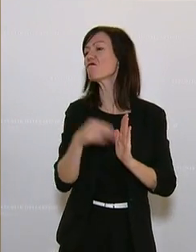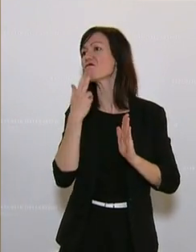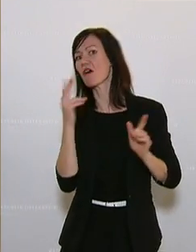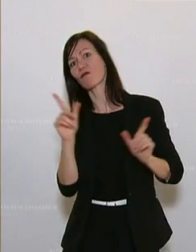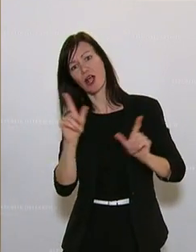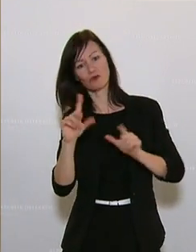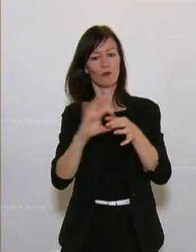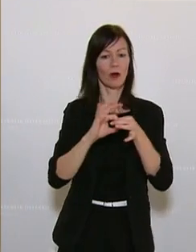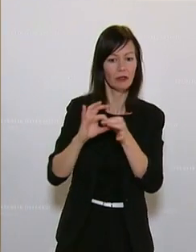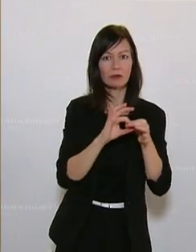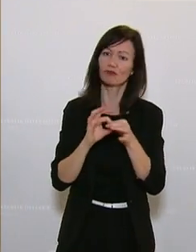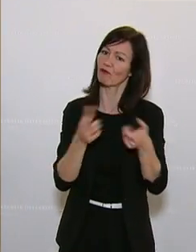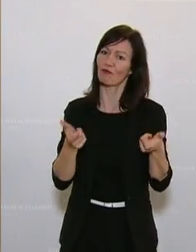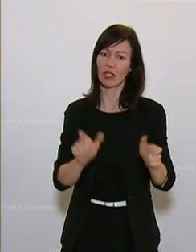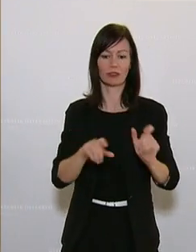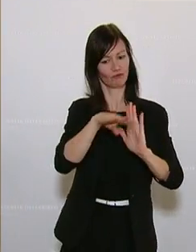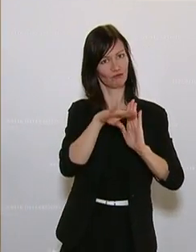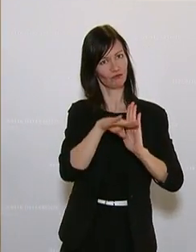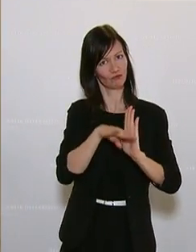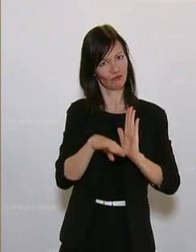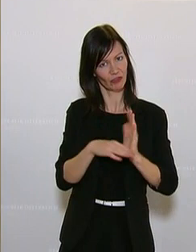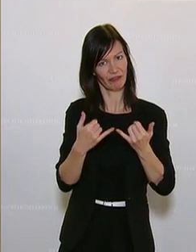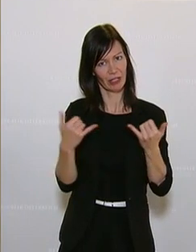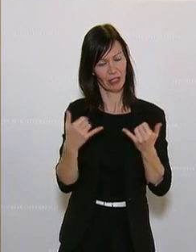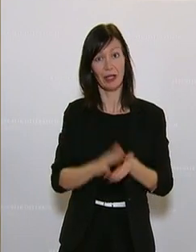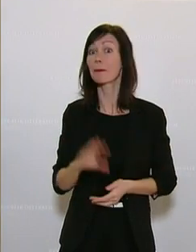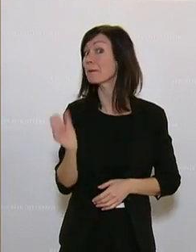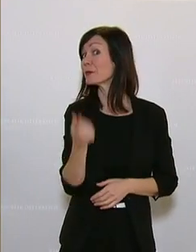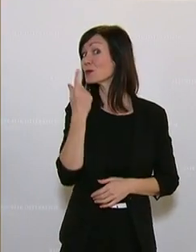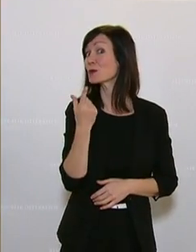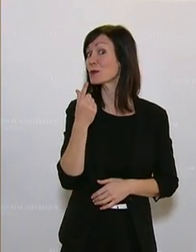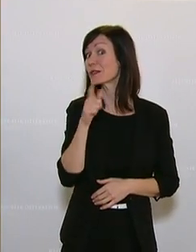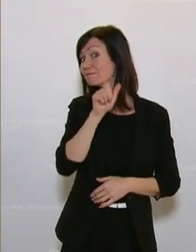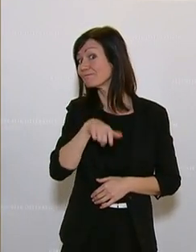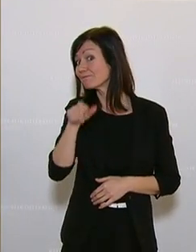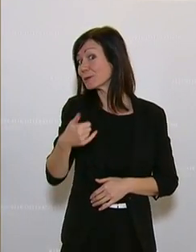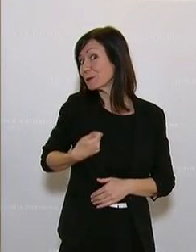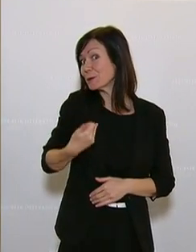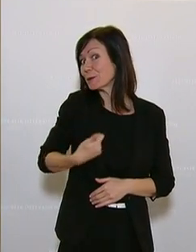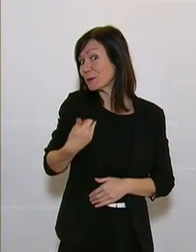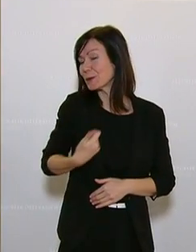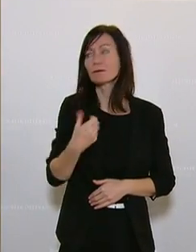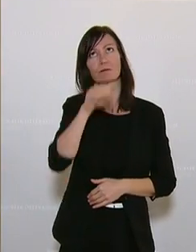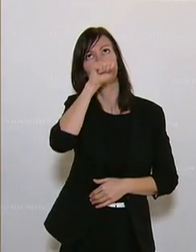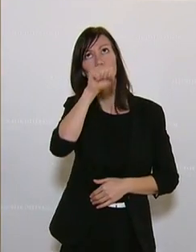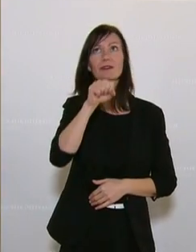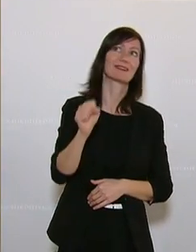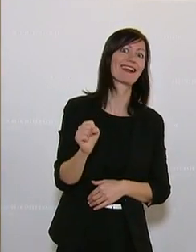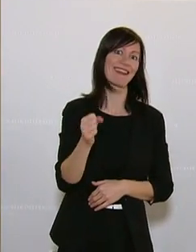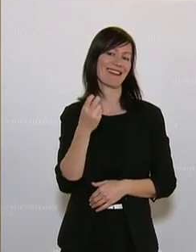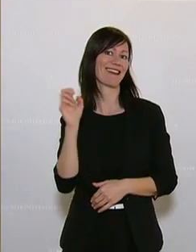ausgearbeitet wird, festgelegt. Insbesondere bei jungen Menschen erfreut sich der E-Sport immer größerer Beliebtheit,